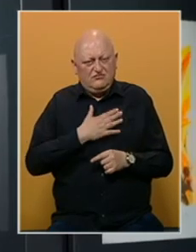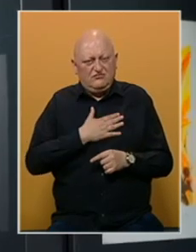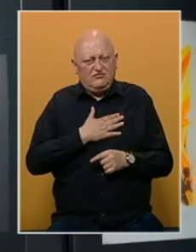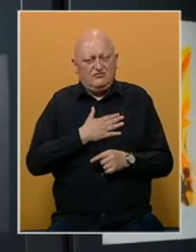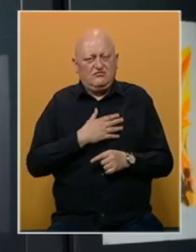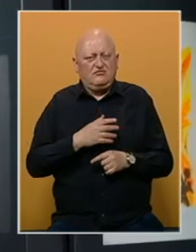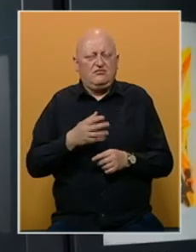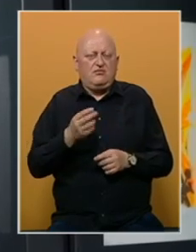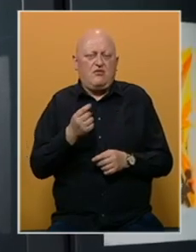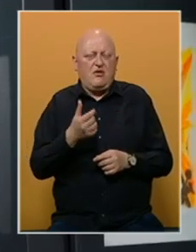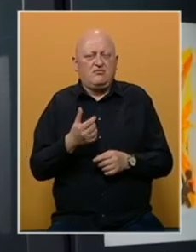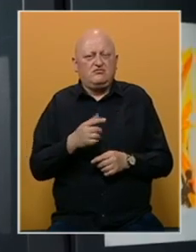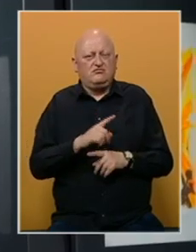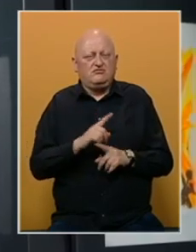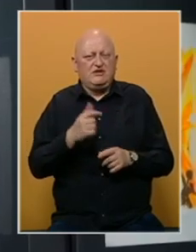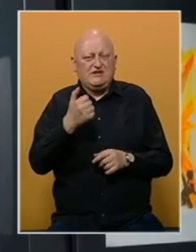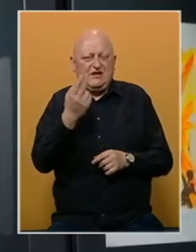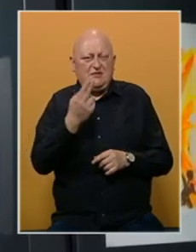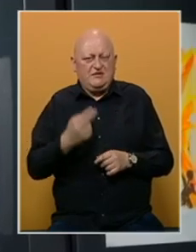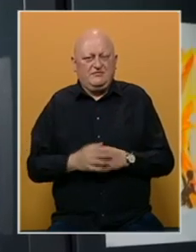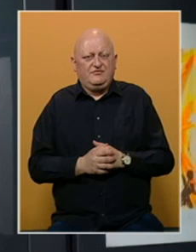nesvakidašnjim i pomalo bizarnim slikama.